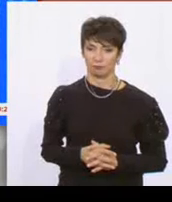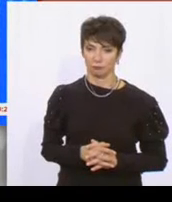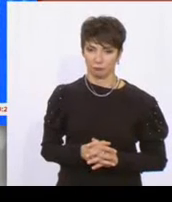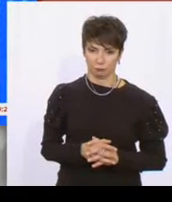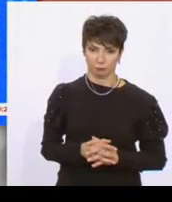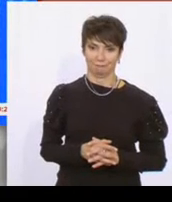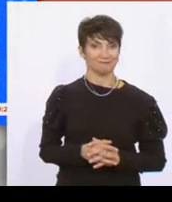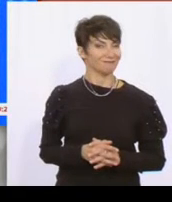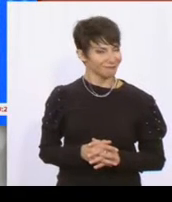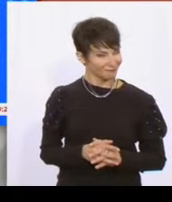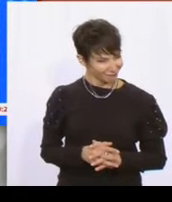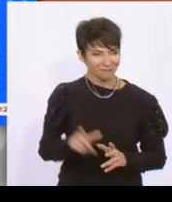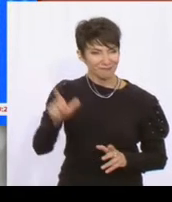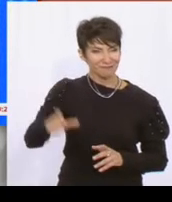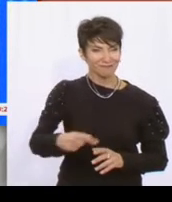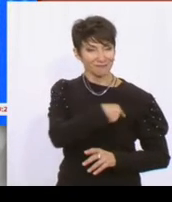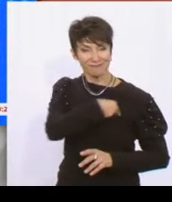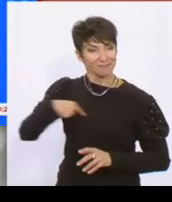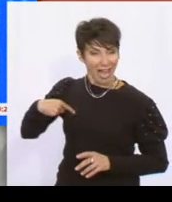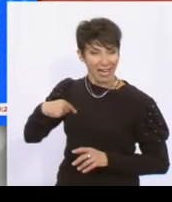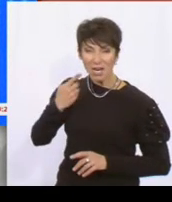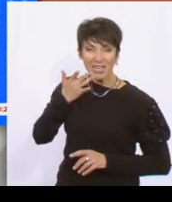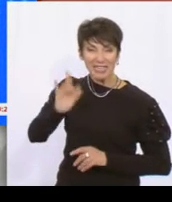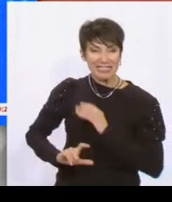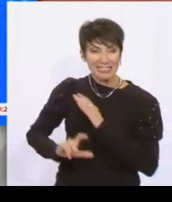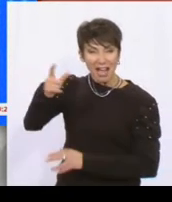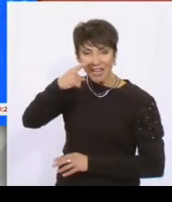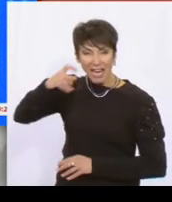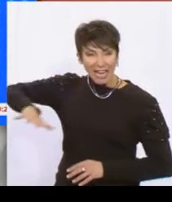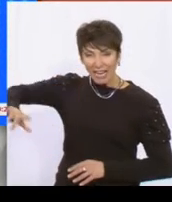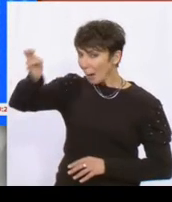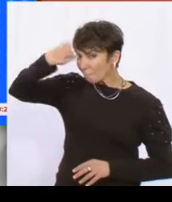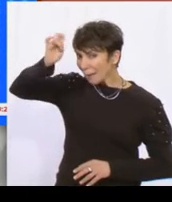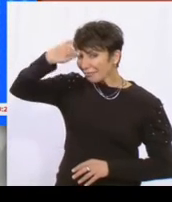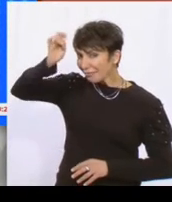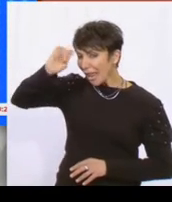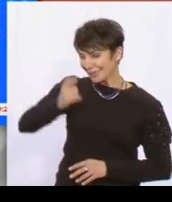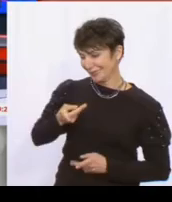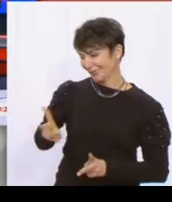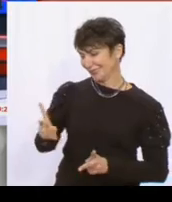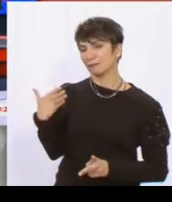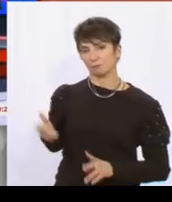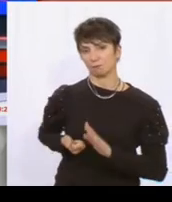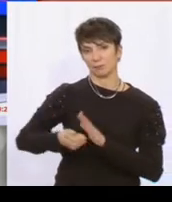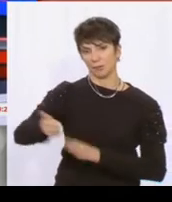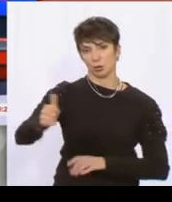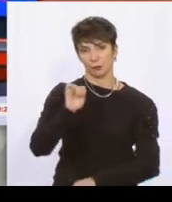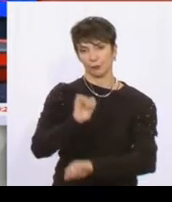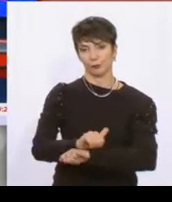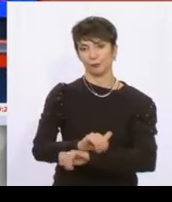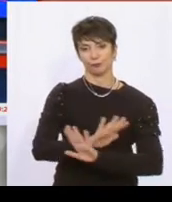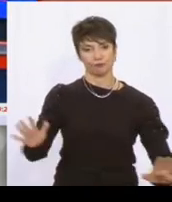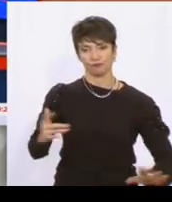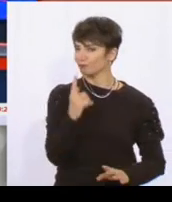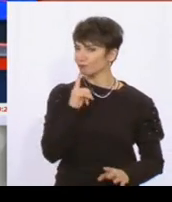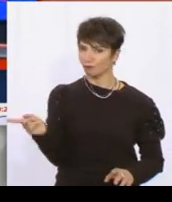Επιστρέφει στη φυλακή ο πυρηνάρχης της Χρυσής Αυγής στη Νίκαια, Γιώργος Πατέλης, ο οποίος είχε αποφυλακιστεί πρόσφατα. Θα πάω στη ρεγκίνα σπίδα του. Έχουμε εισαγγελική ανέρεση,